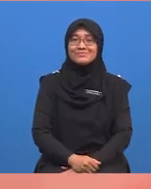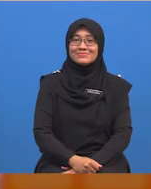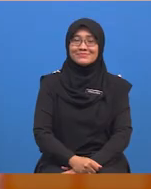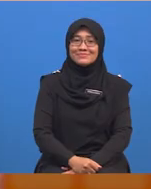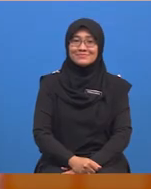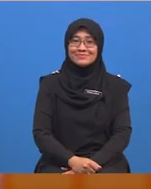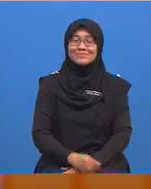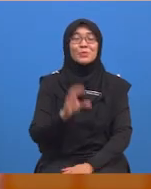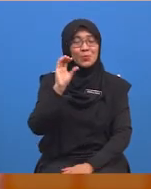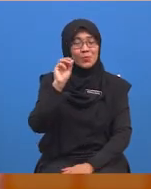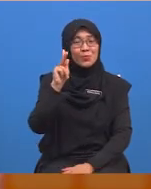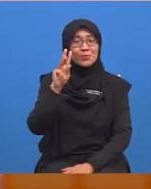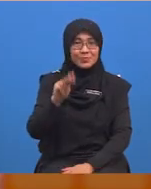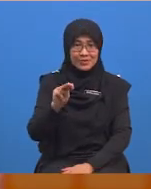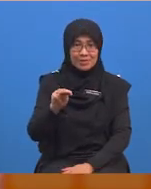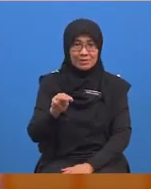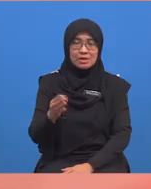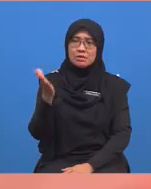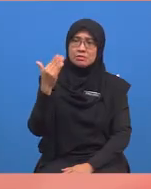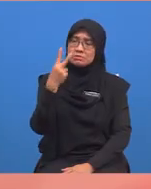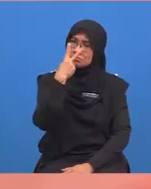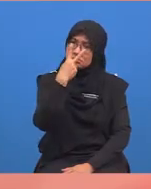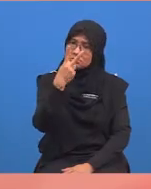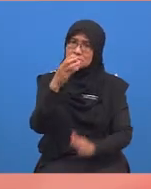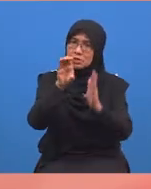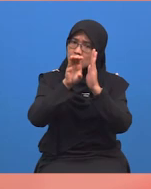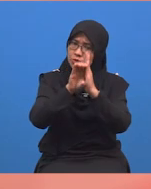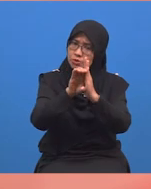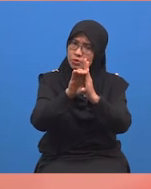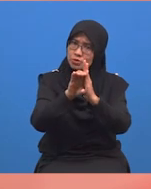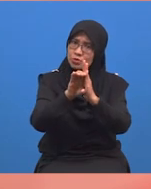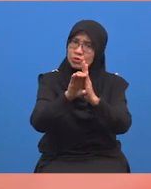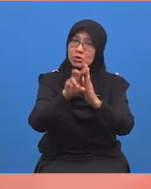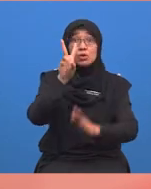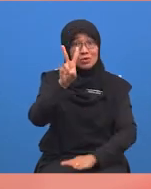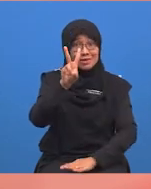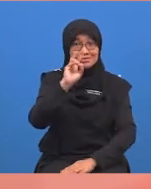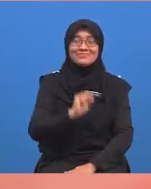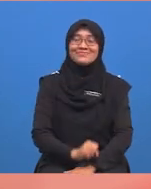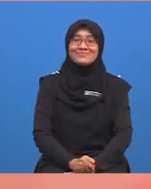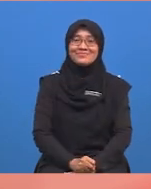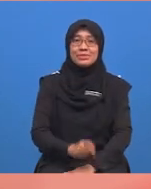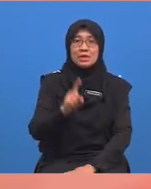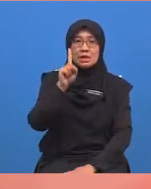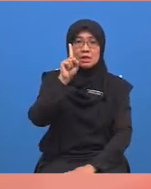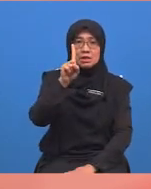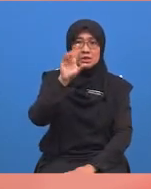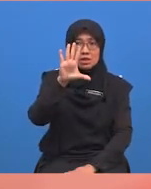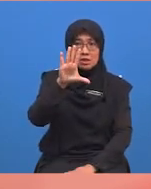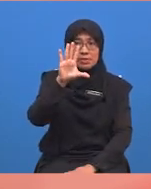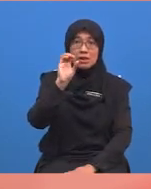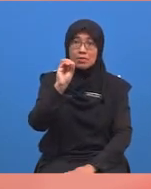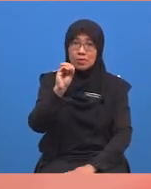Baiklah, murid-murid. Mari kita lihat contoh kedua berikut. Seratus lima puluh